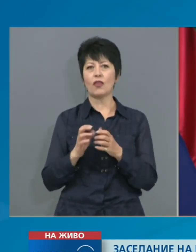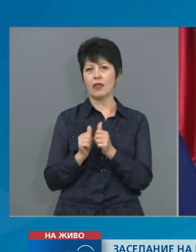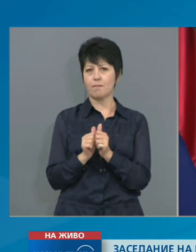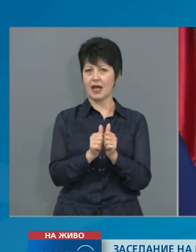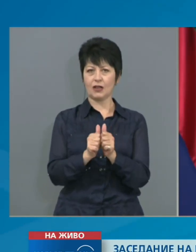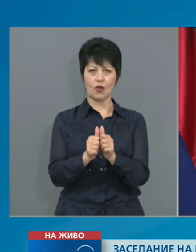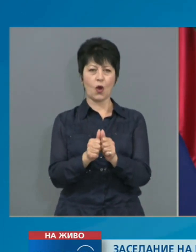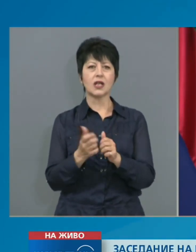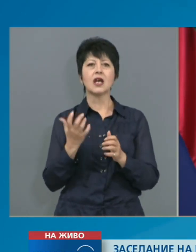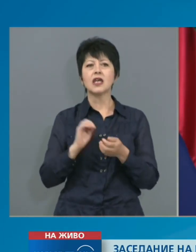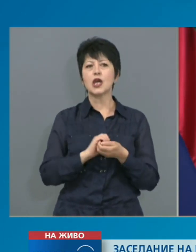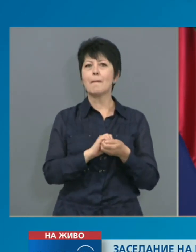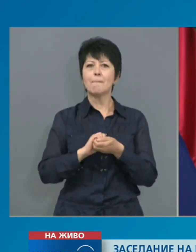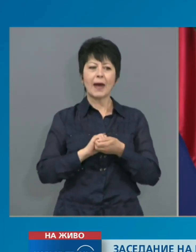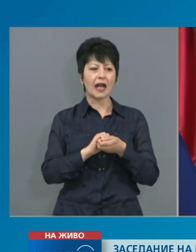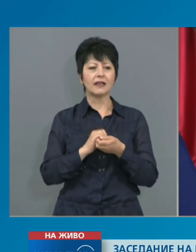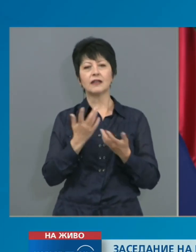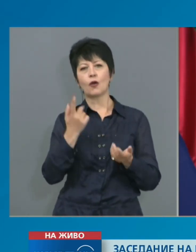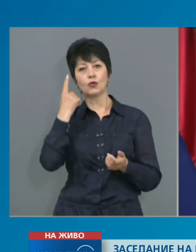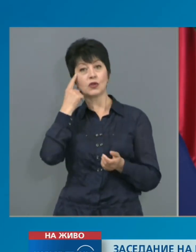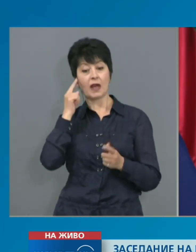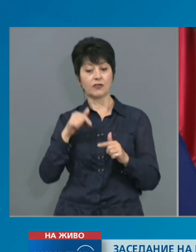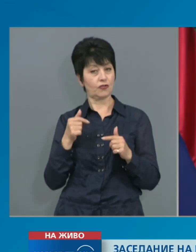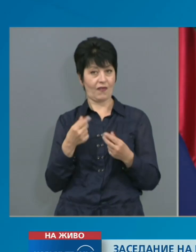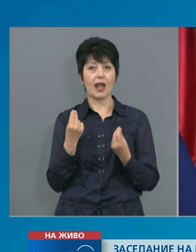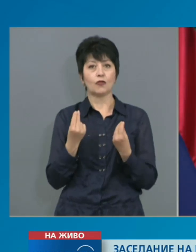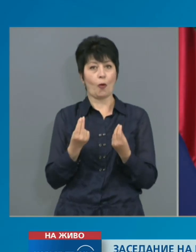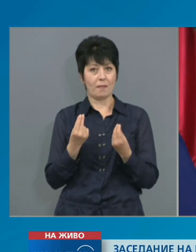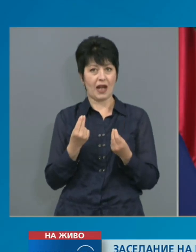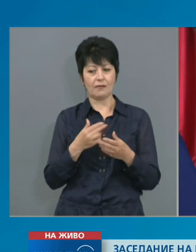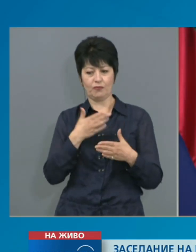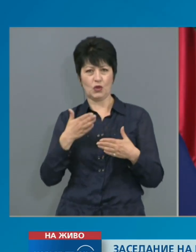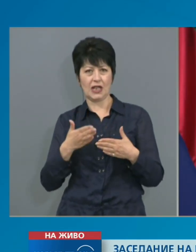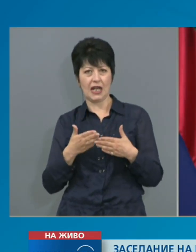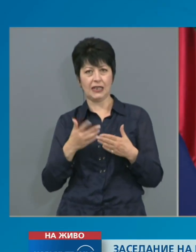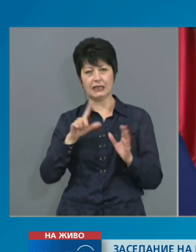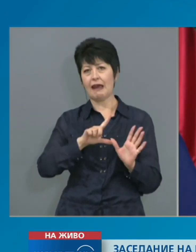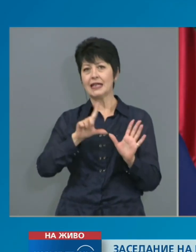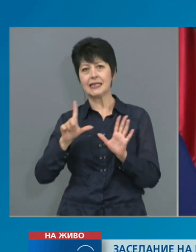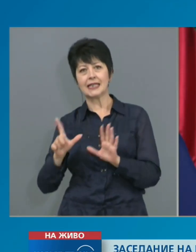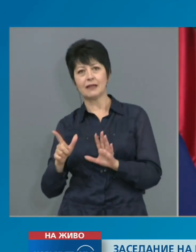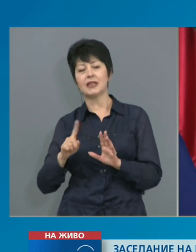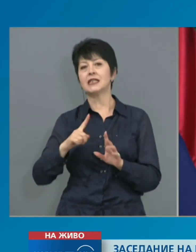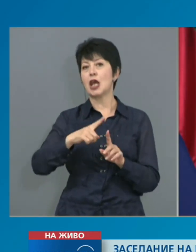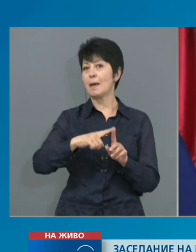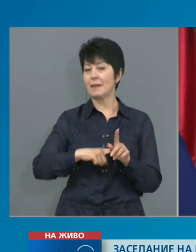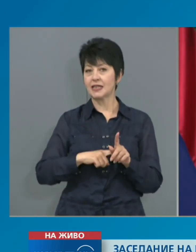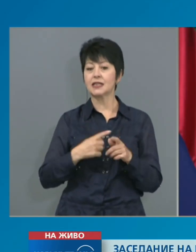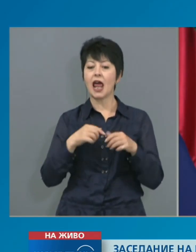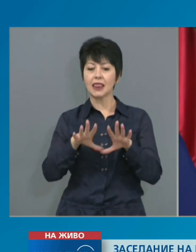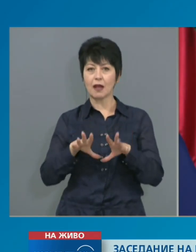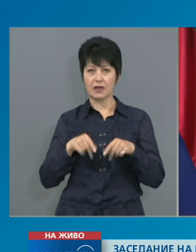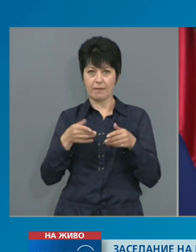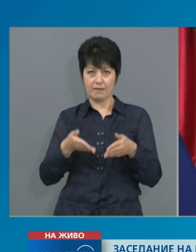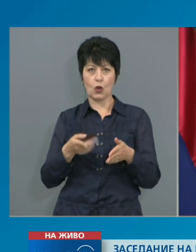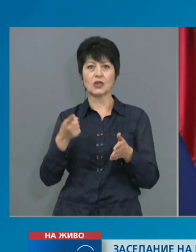намират заудачни действията, които предприемем в последните седмици и месеци, да приемем този закон, който